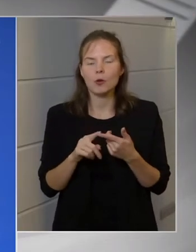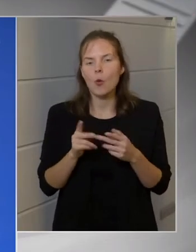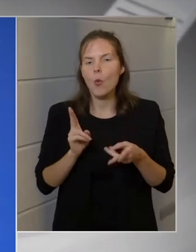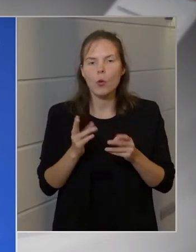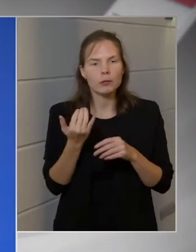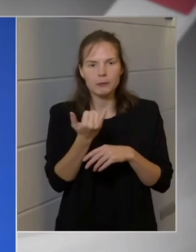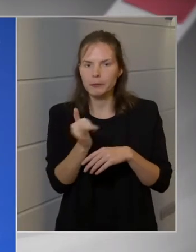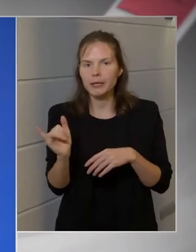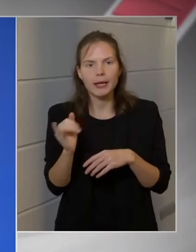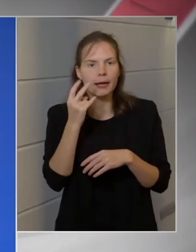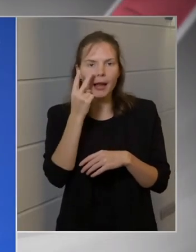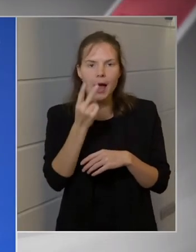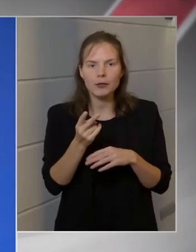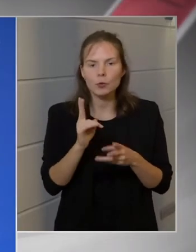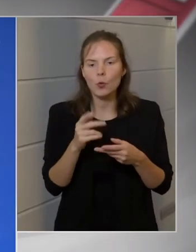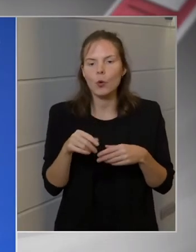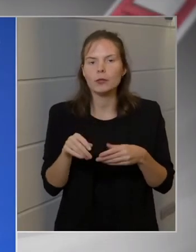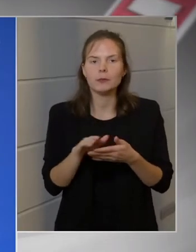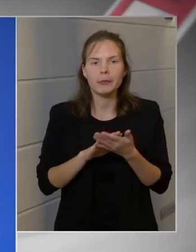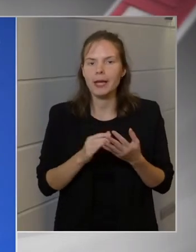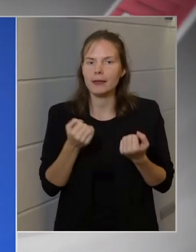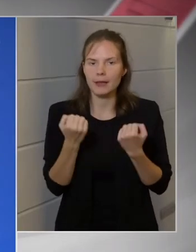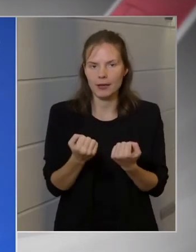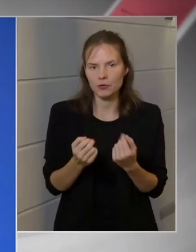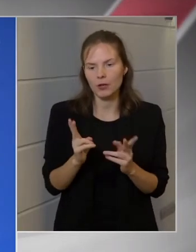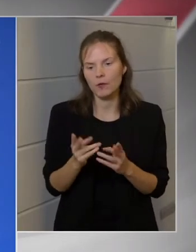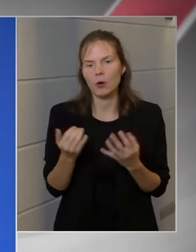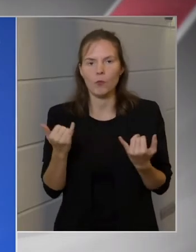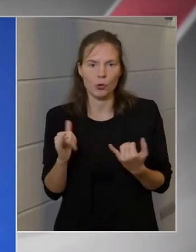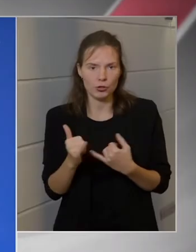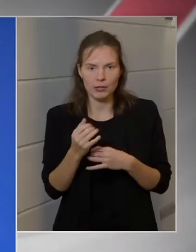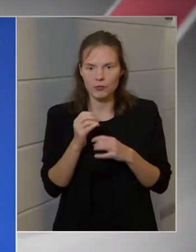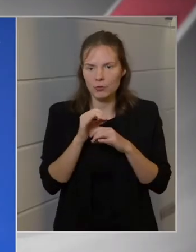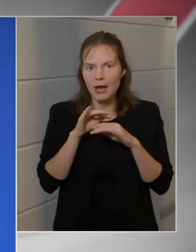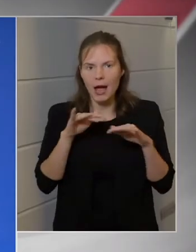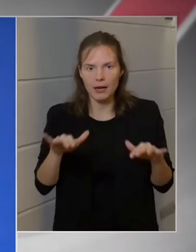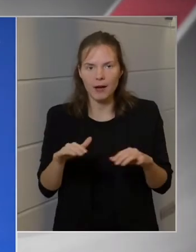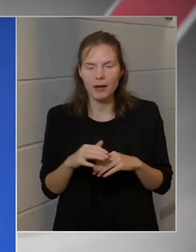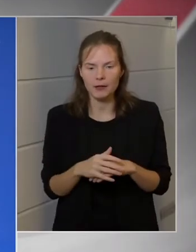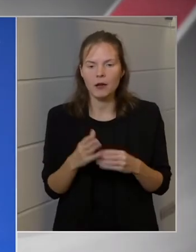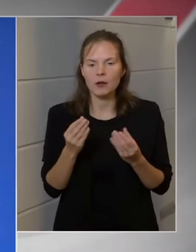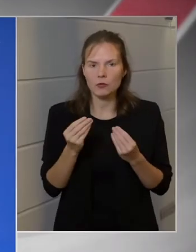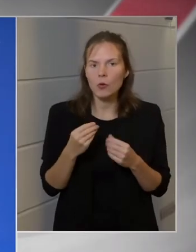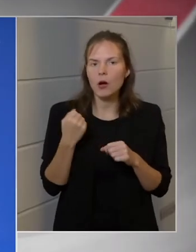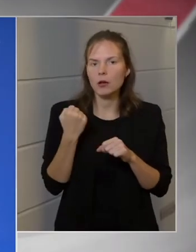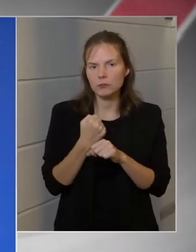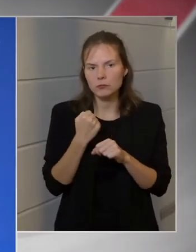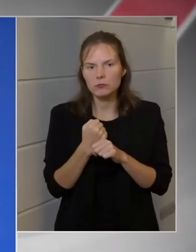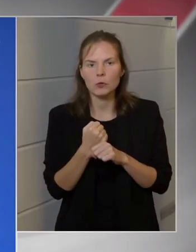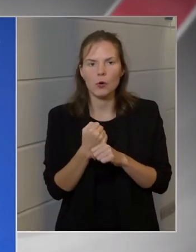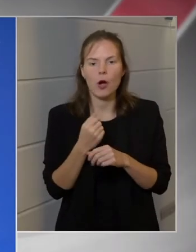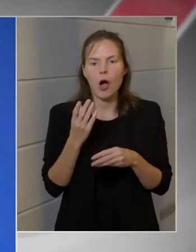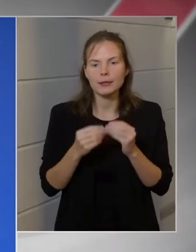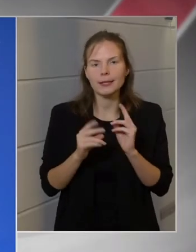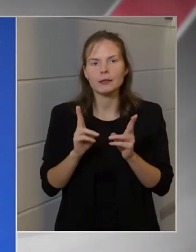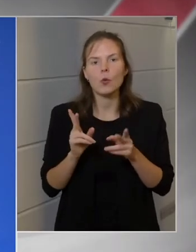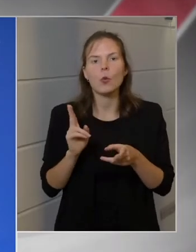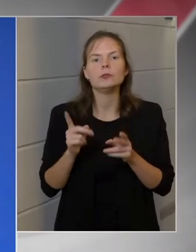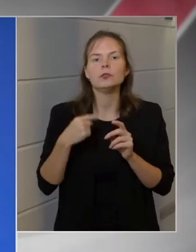milyen nehézségeink vannak akár most is a járványal, azt is, hogy nagyon sokat teszünk annak érdekében, hogy a jövő év